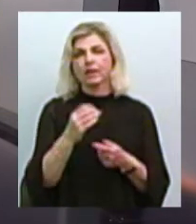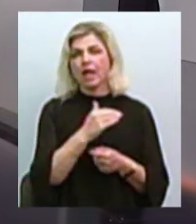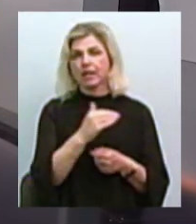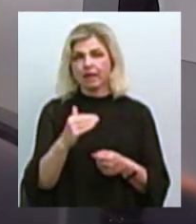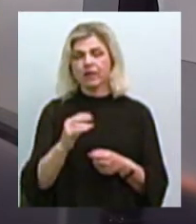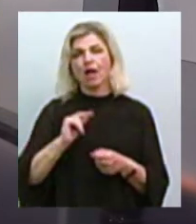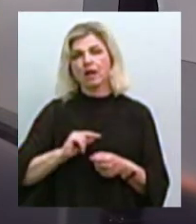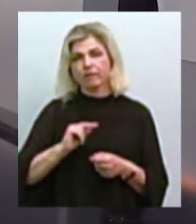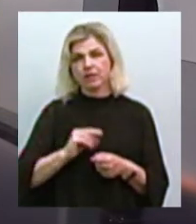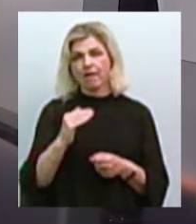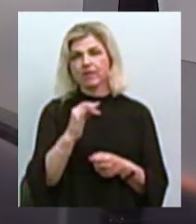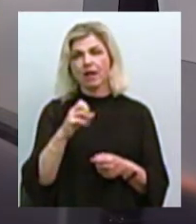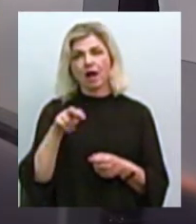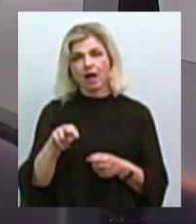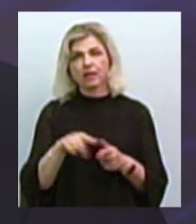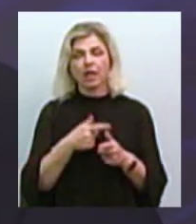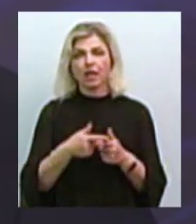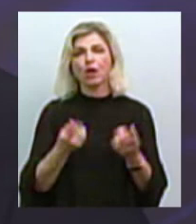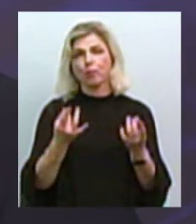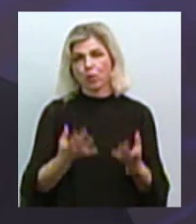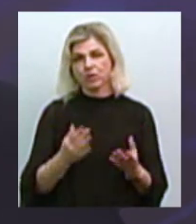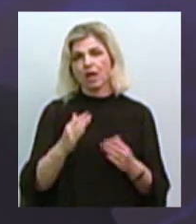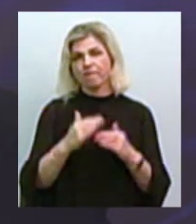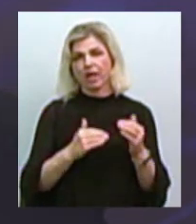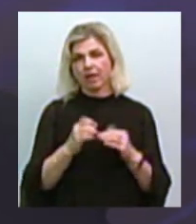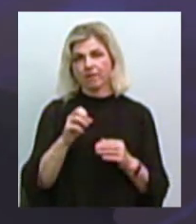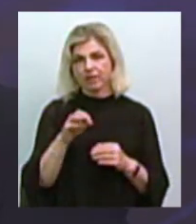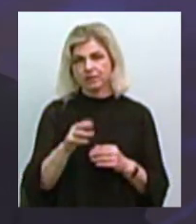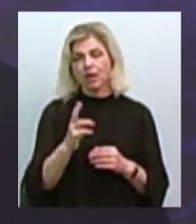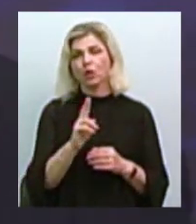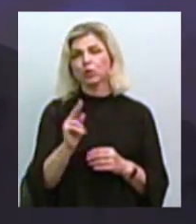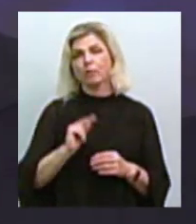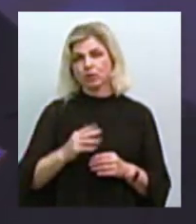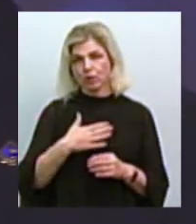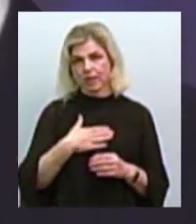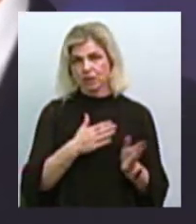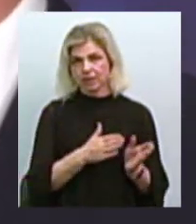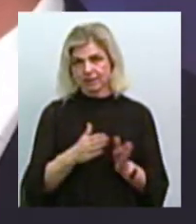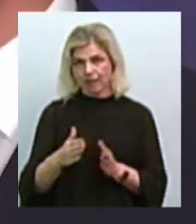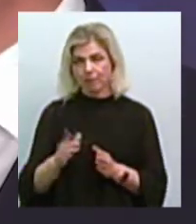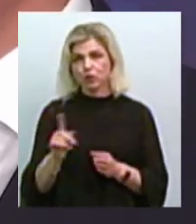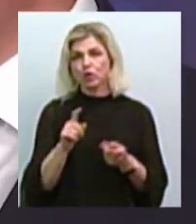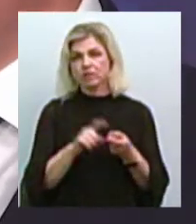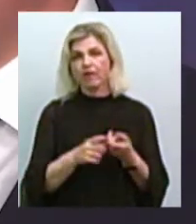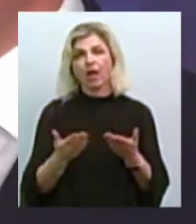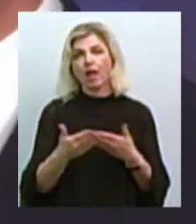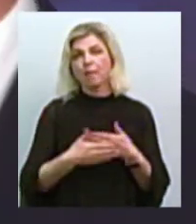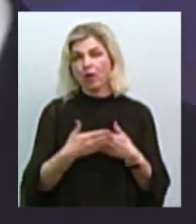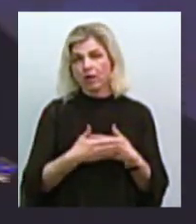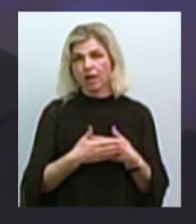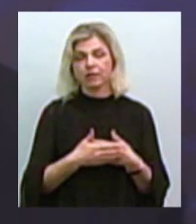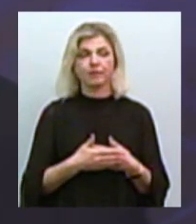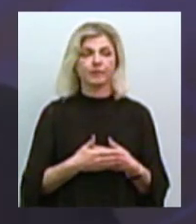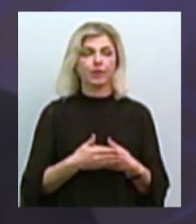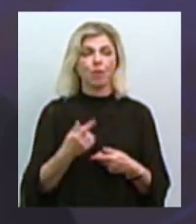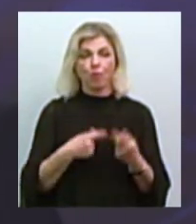філії районні, чи це, можливо, рядовий просто фахівець, який працює в нашій системі. А те, що стосується, яке покарання, знову ж таки, повертаюся